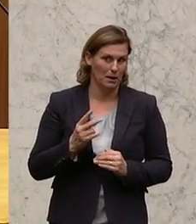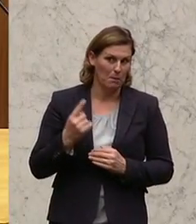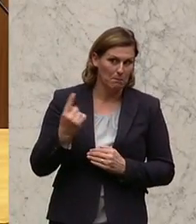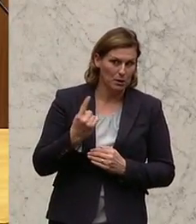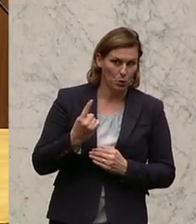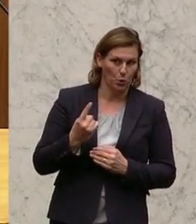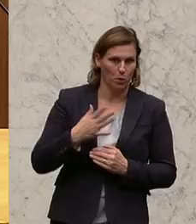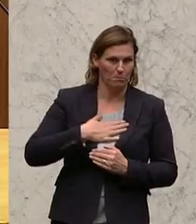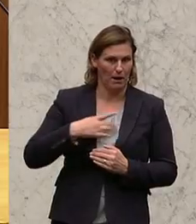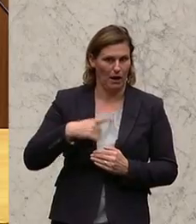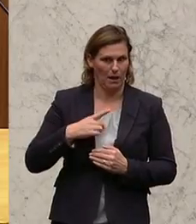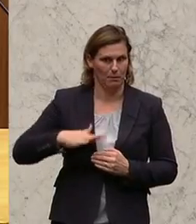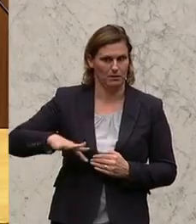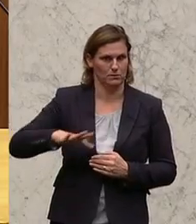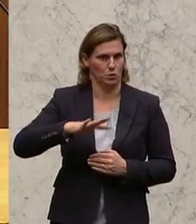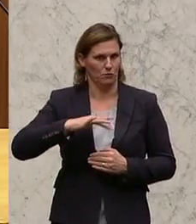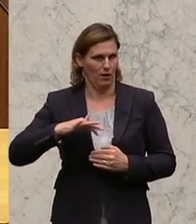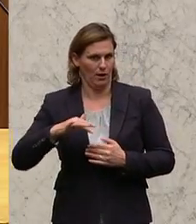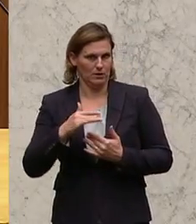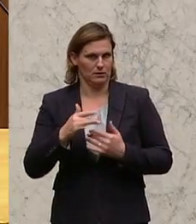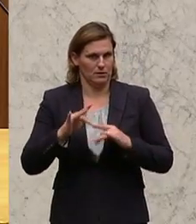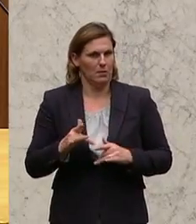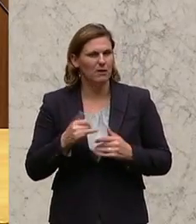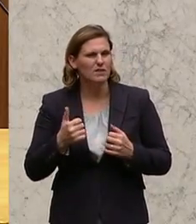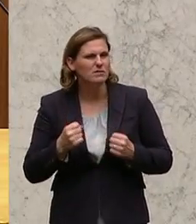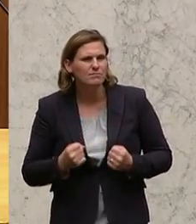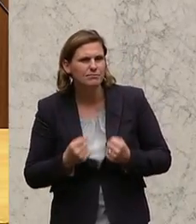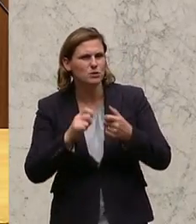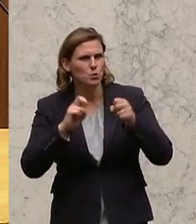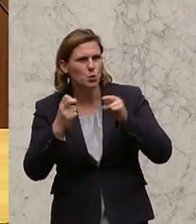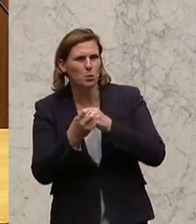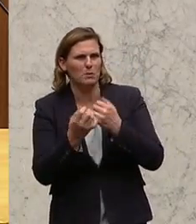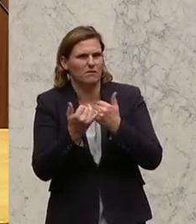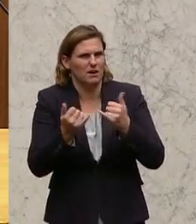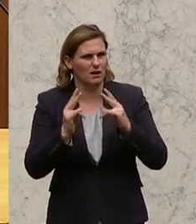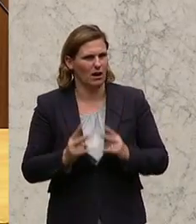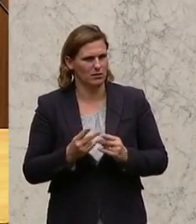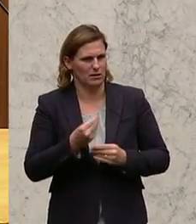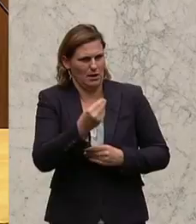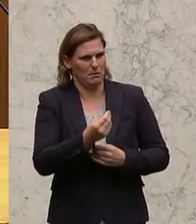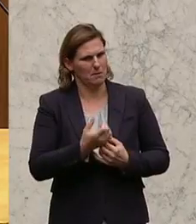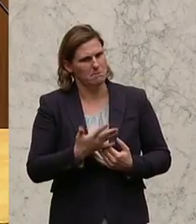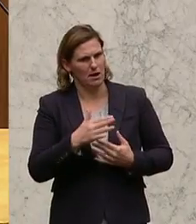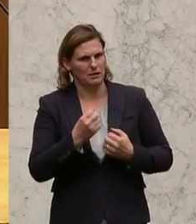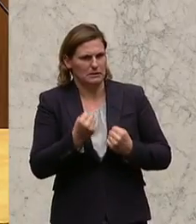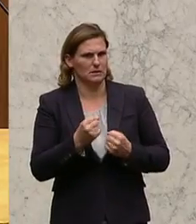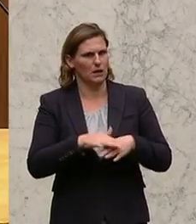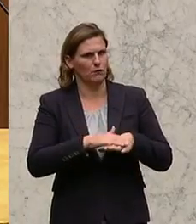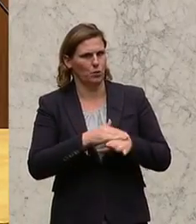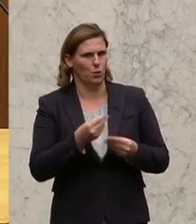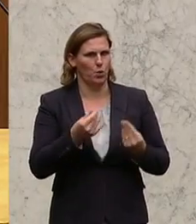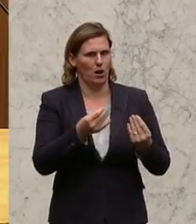befürchtet wird. Die Frage ist jetzt nur, wie stärkt man das subjektive Sicherheitsgefühl. Ich glaube nicht